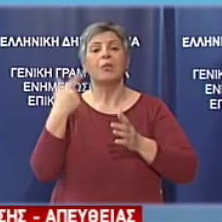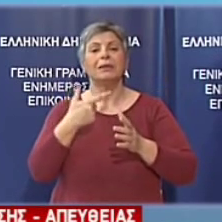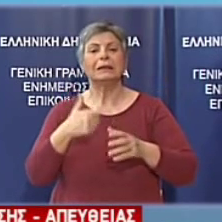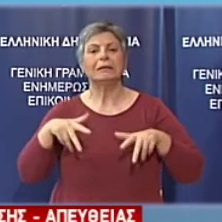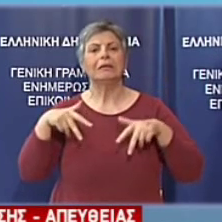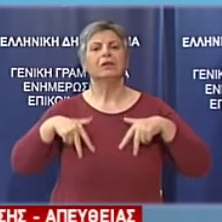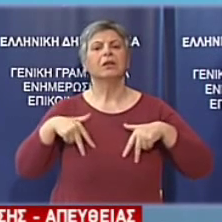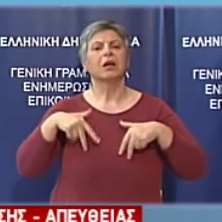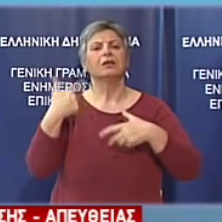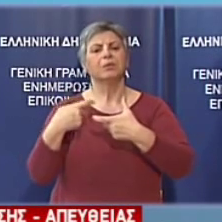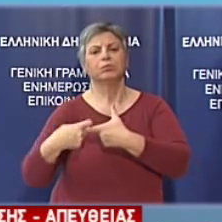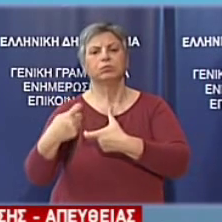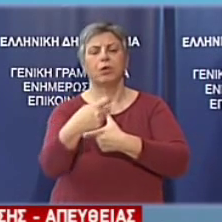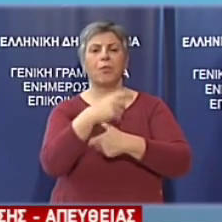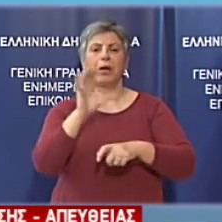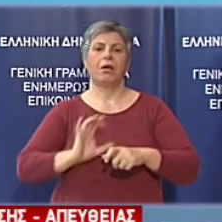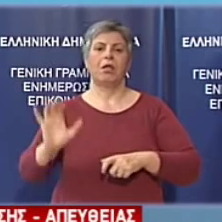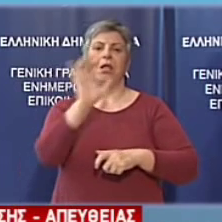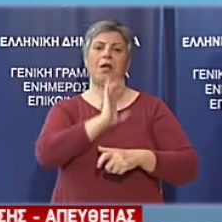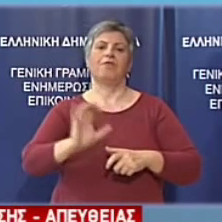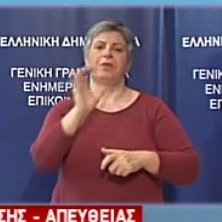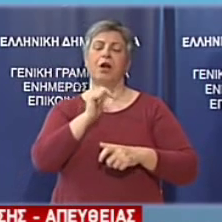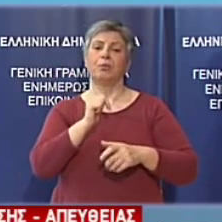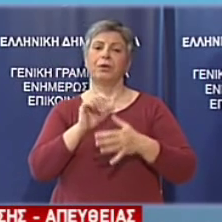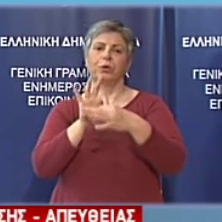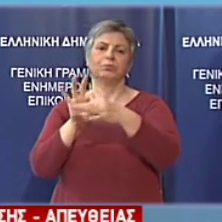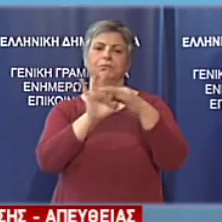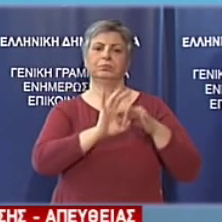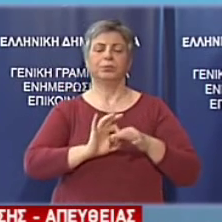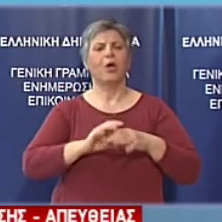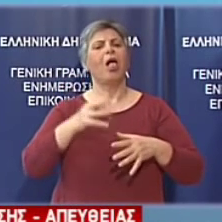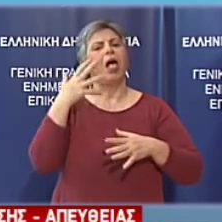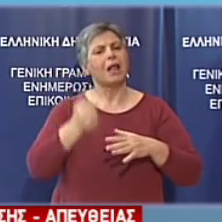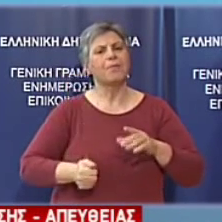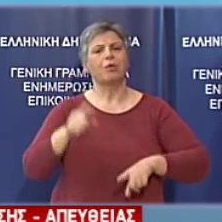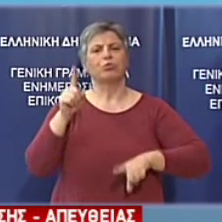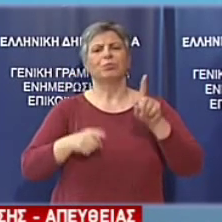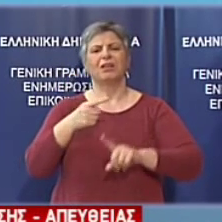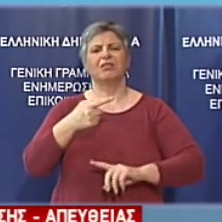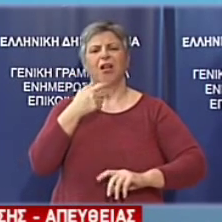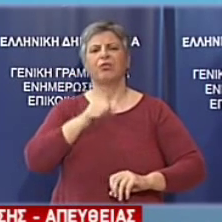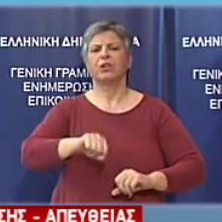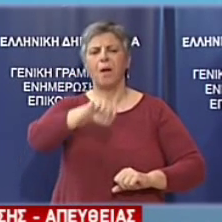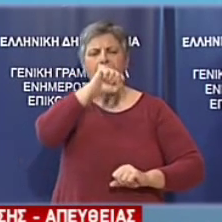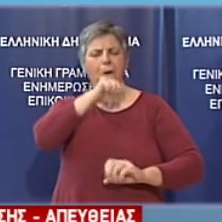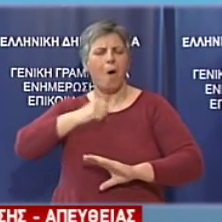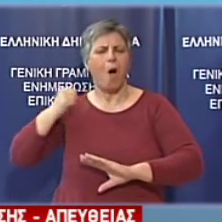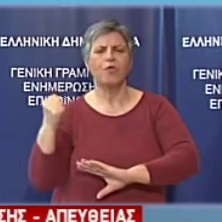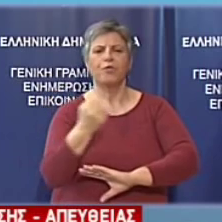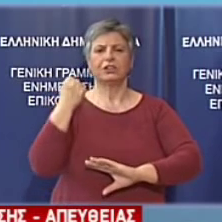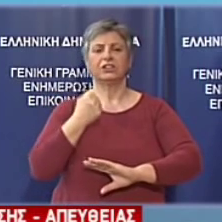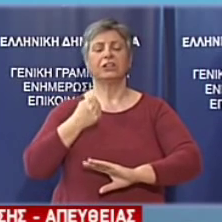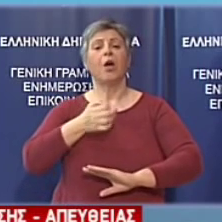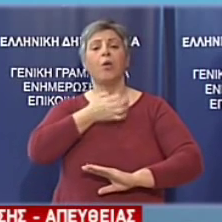πολιτικής που έχει αποφασιστεί. Και να απομονωθούν οι ακραίες φωνές που μιλούν για φράκτες, για κλείσιμων συνόρων